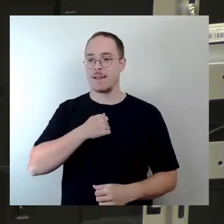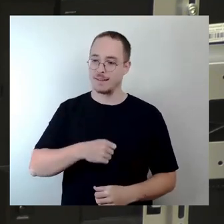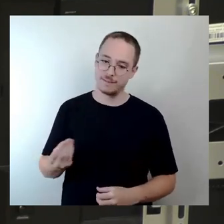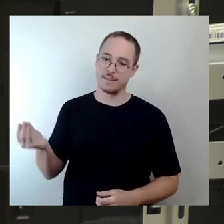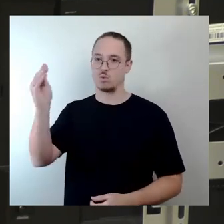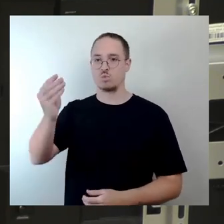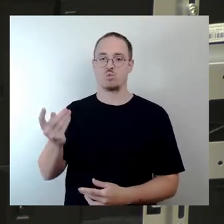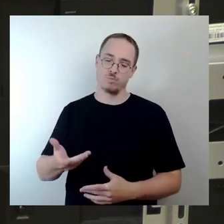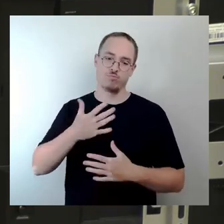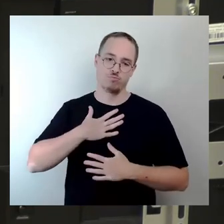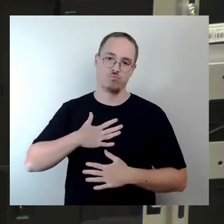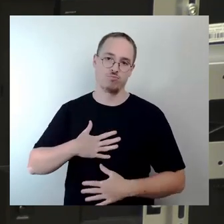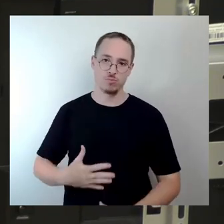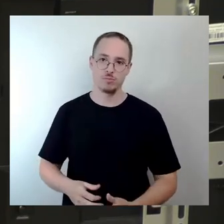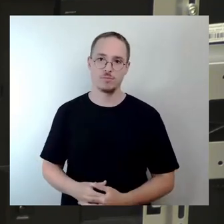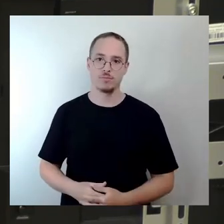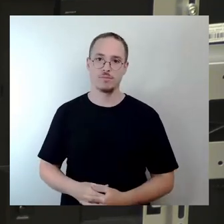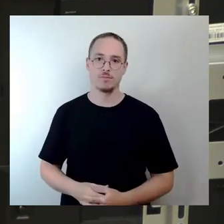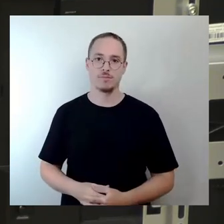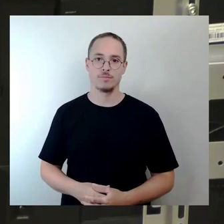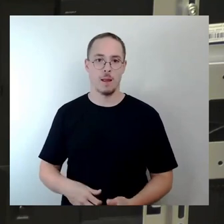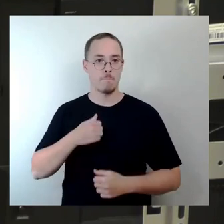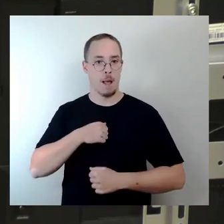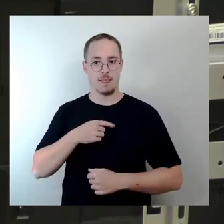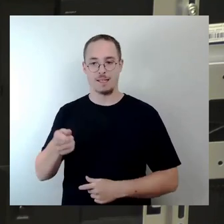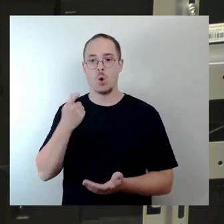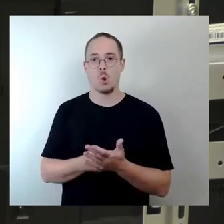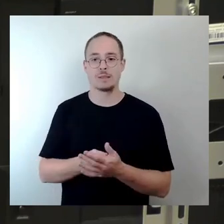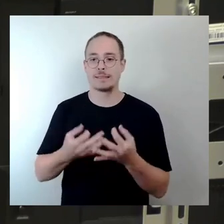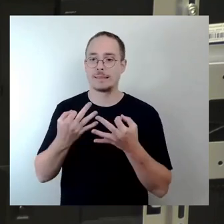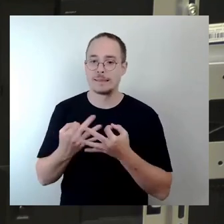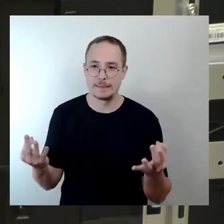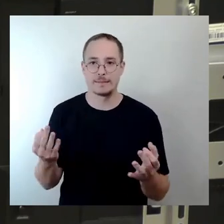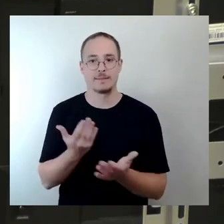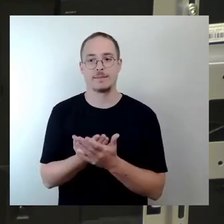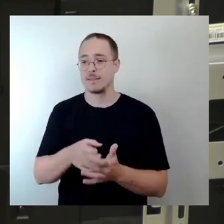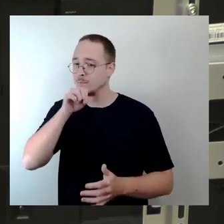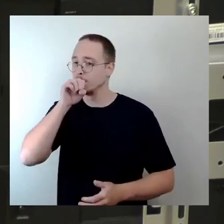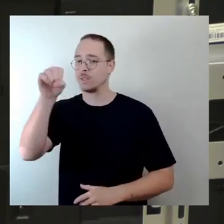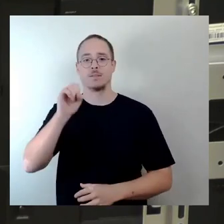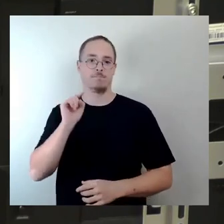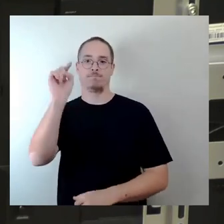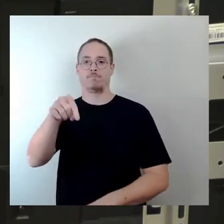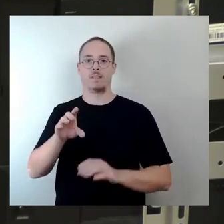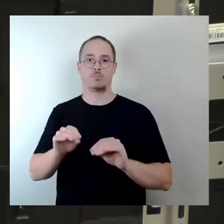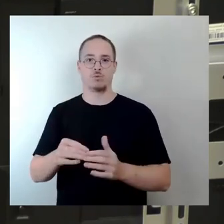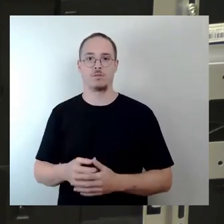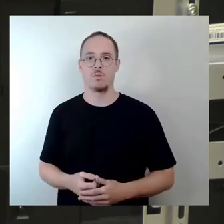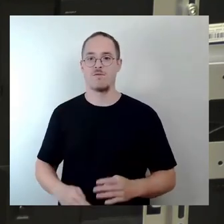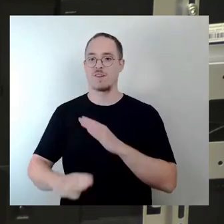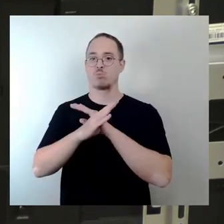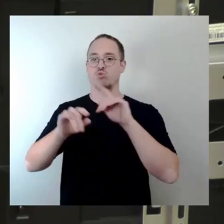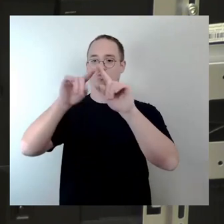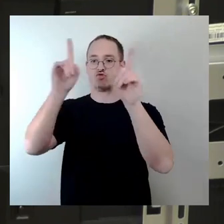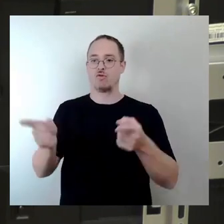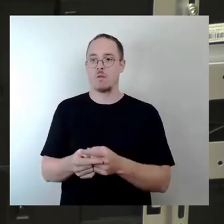sage ich. Weil das Baden kostenfrei ist, wird es natürlich gerne genutzt. Die Verbotsschilder werden einfach ignoriert, darüber haben wir hier